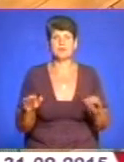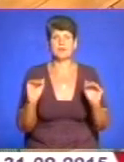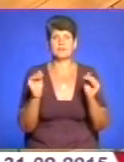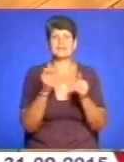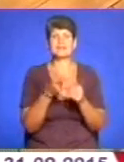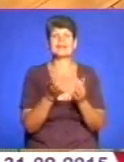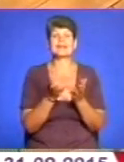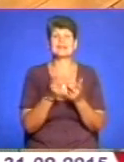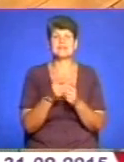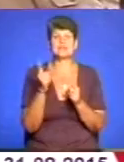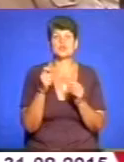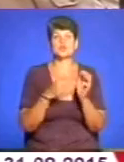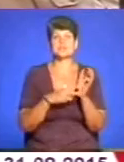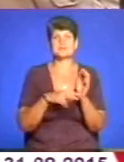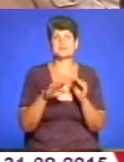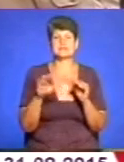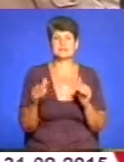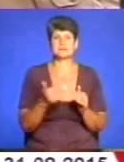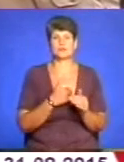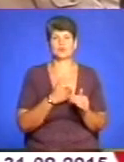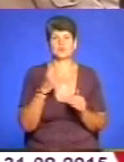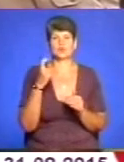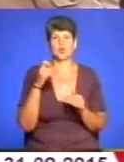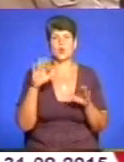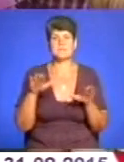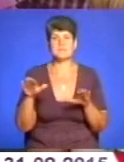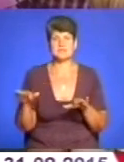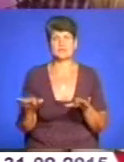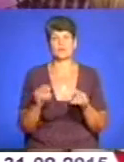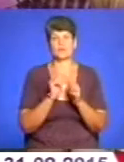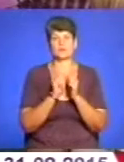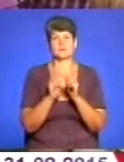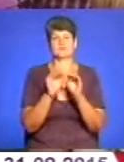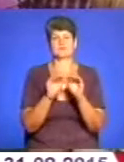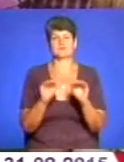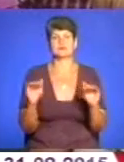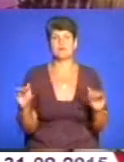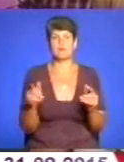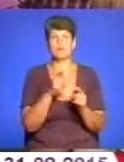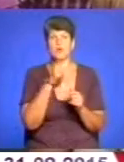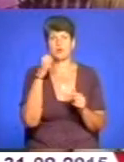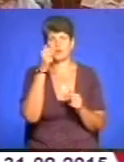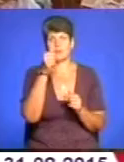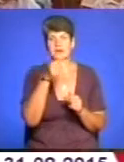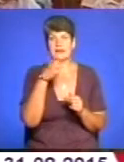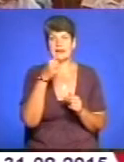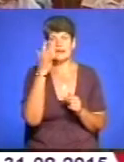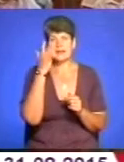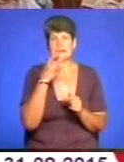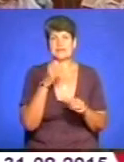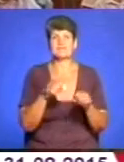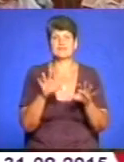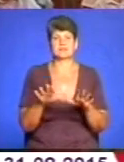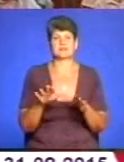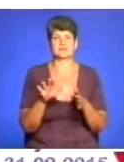їх кількість. 170 дітей претендує на 100 місць у кожному з таких закладів. Найкраще протягом літа цю проблему вирішили в обласному